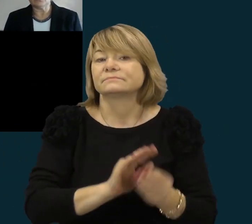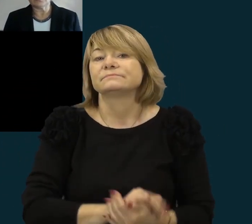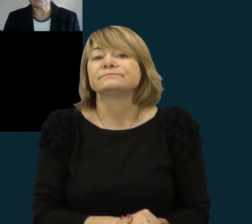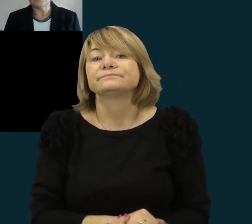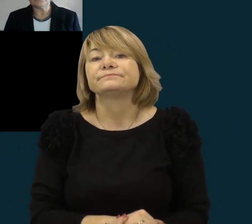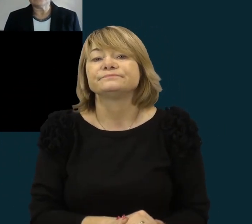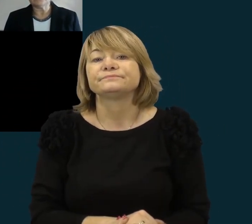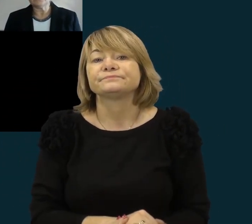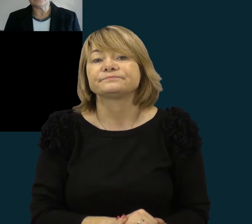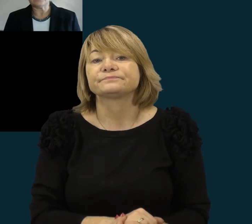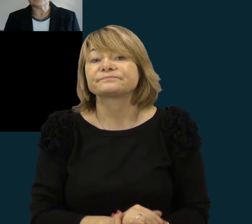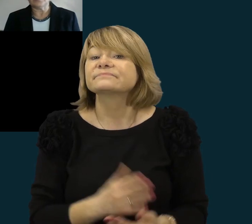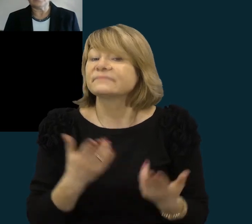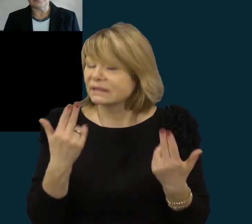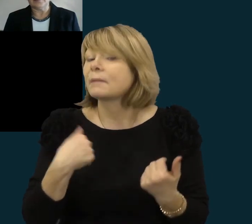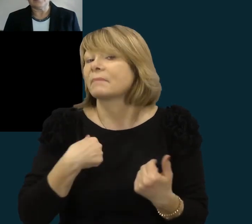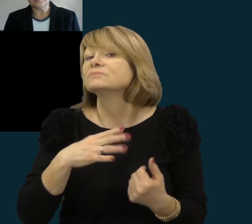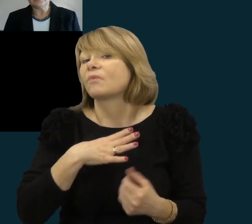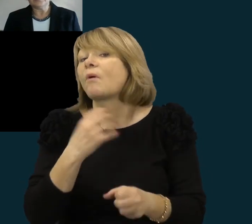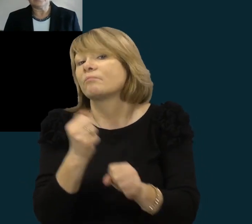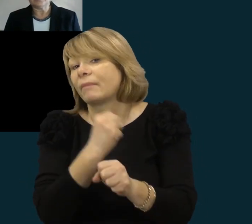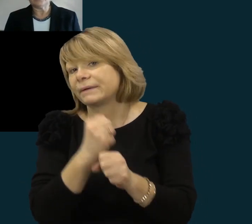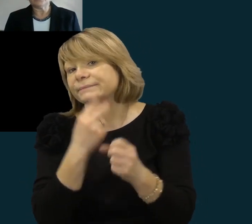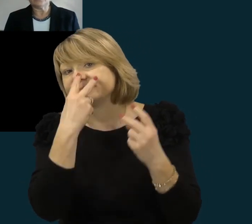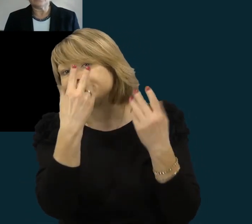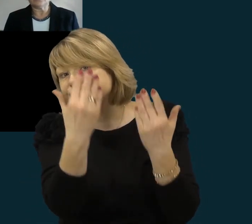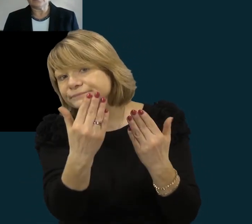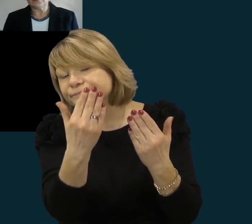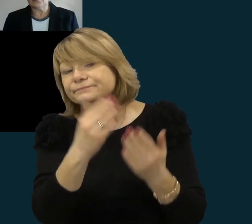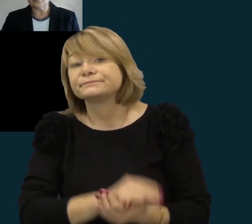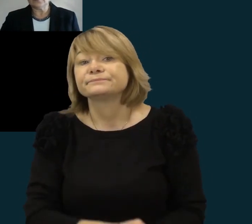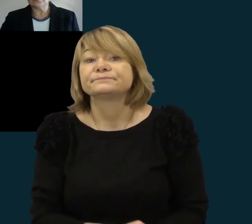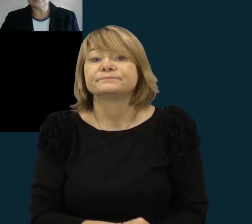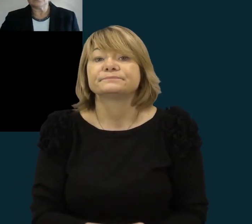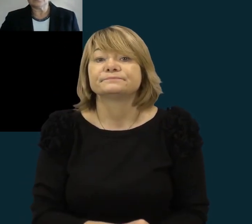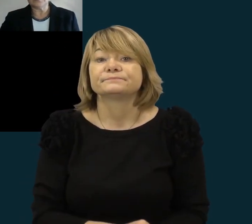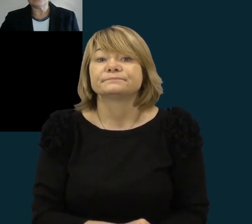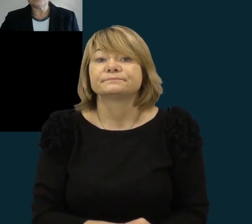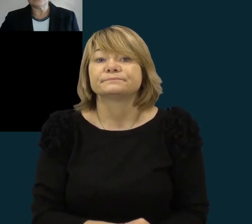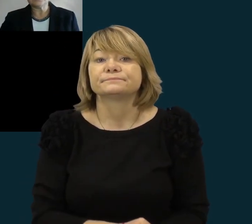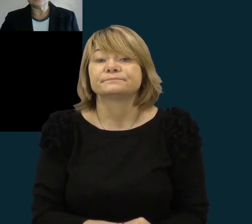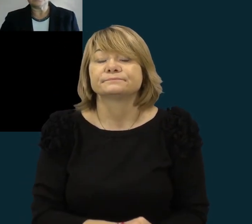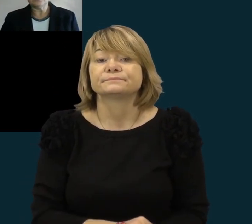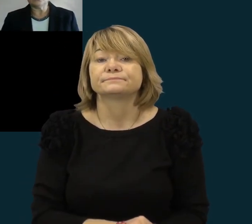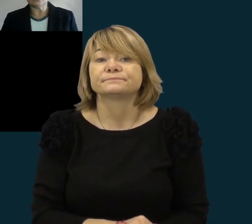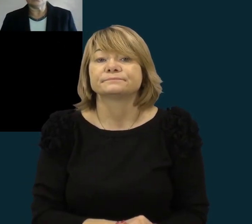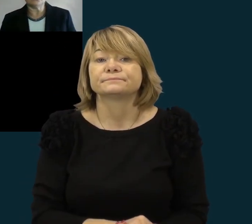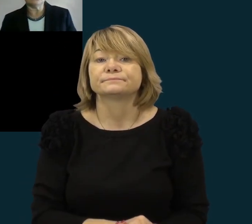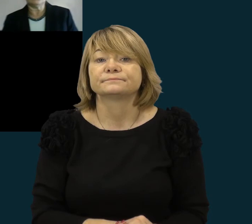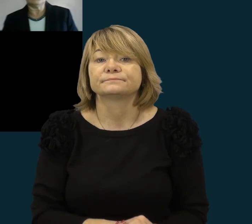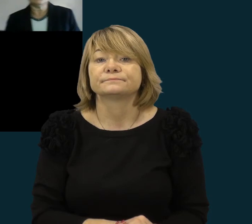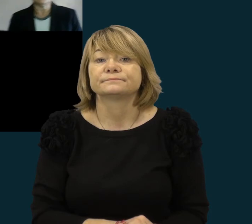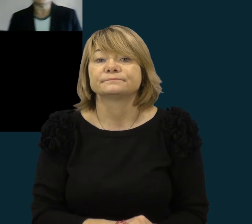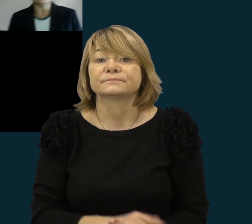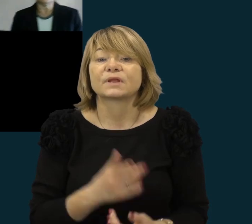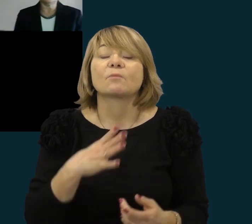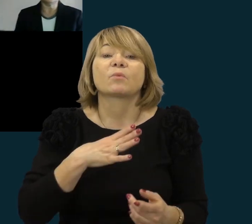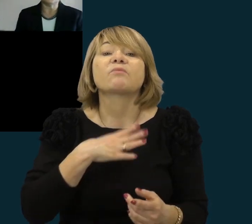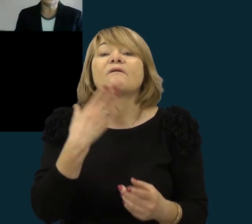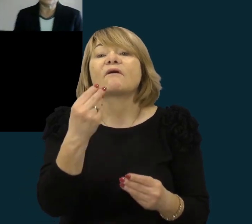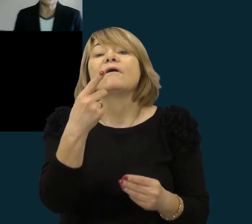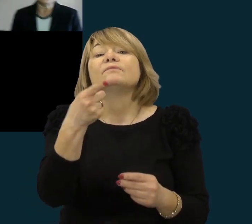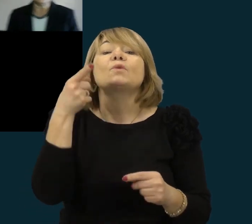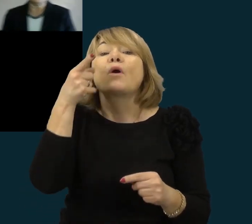Tai, ką mes ir padarėm. Tai savo tą pristatymą nuo to linio ugdymo